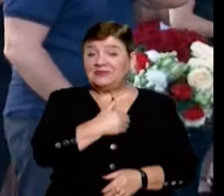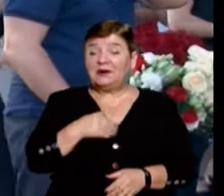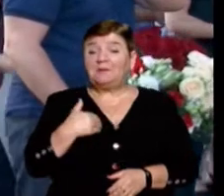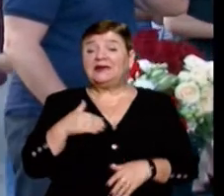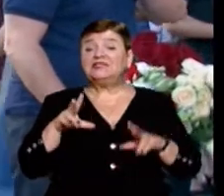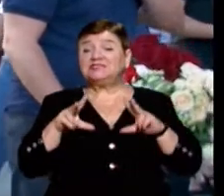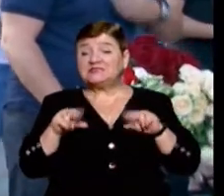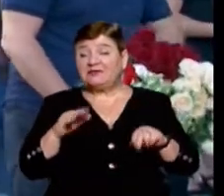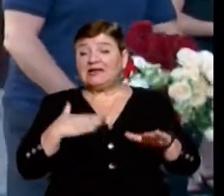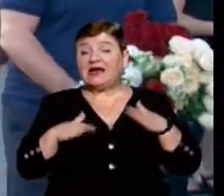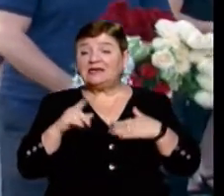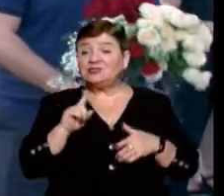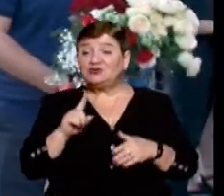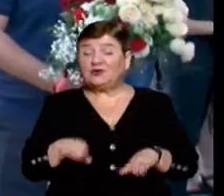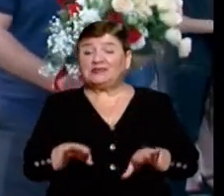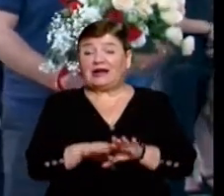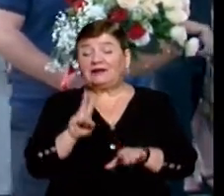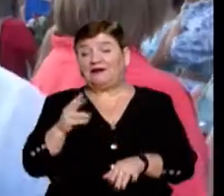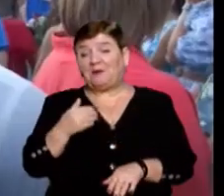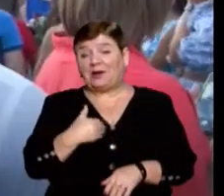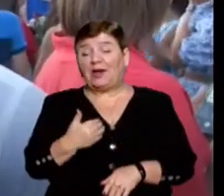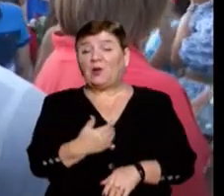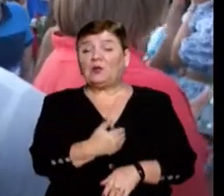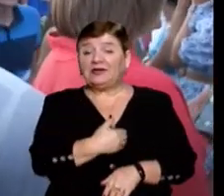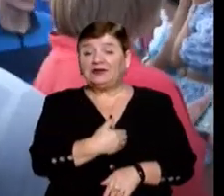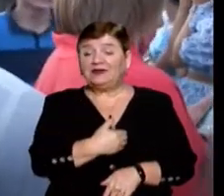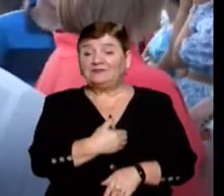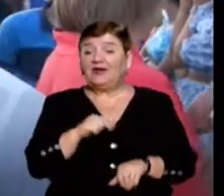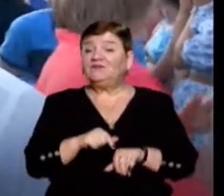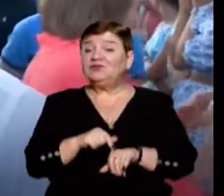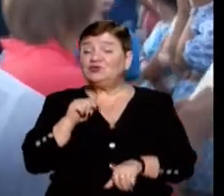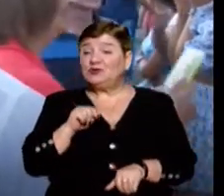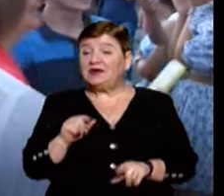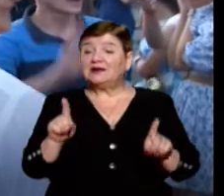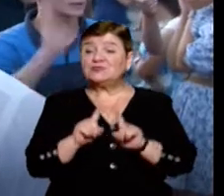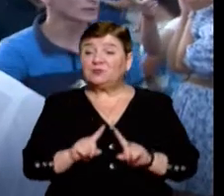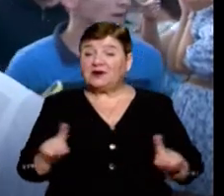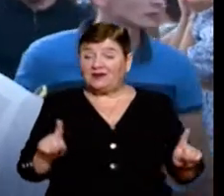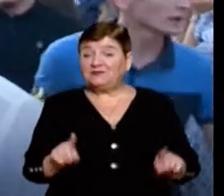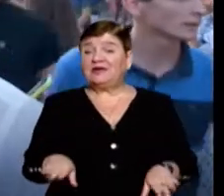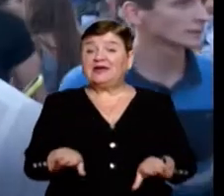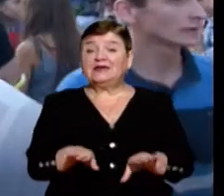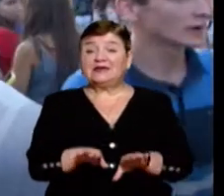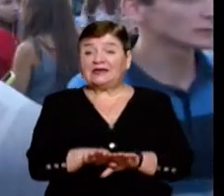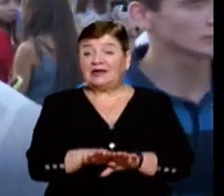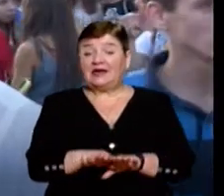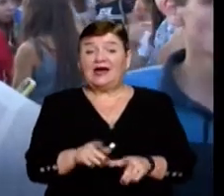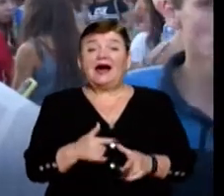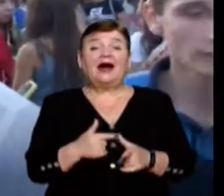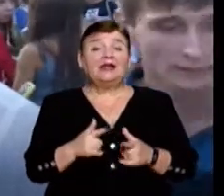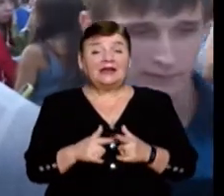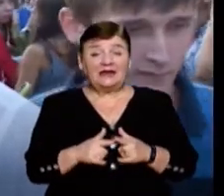щасливі, раді, що все саме так, як ми хотіли. Відчуття суперові, але дуже сумно закінчувати школу. Але